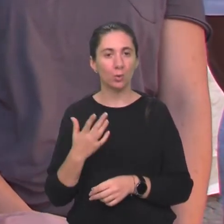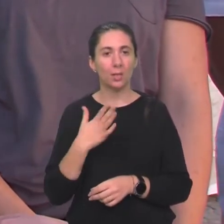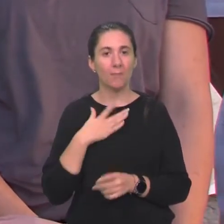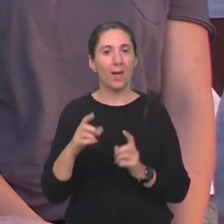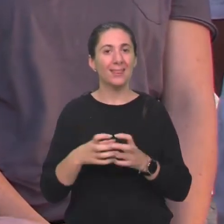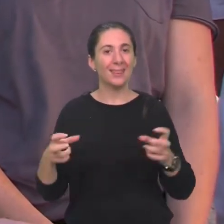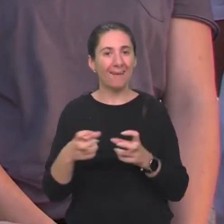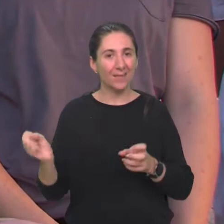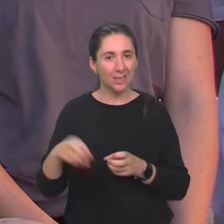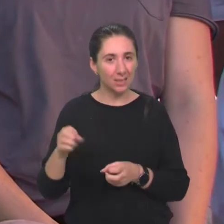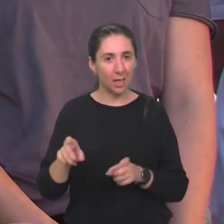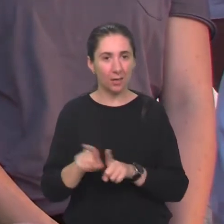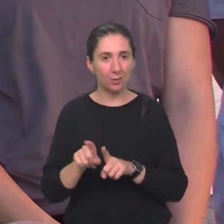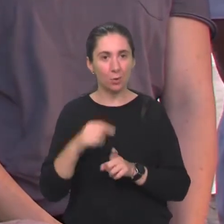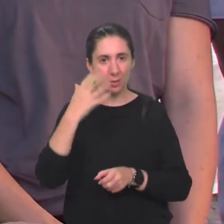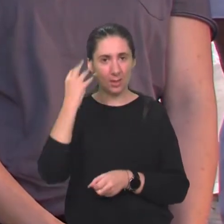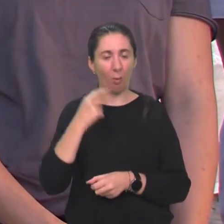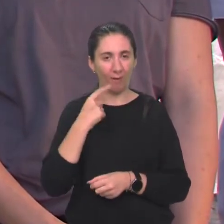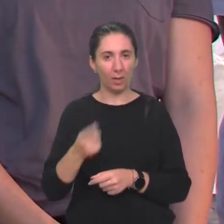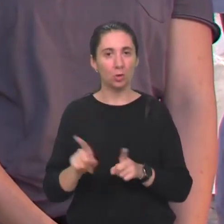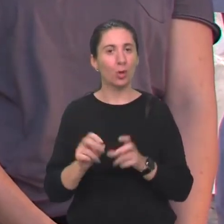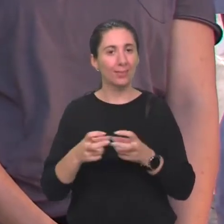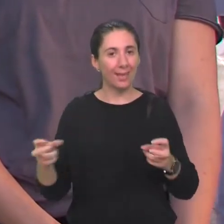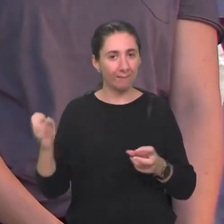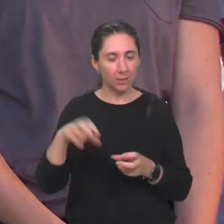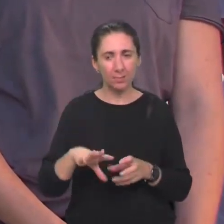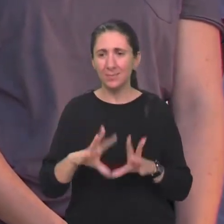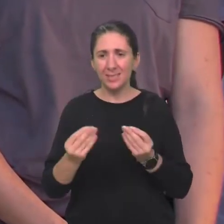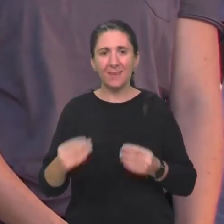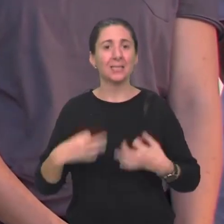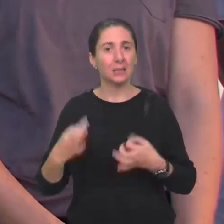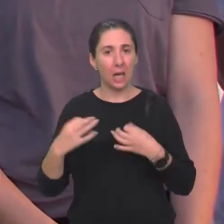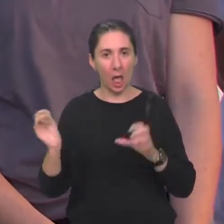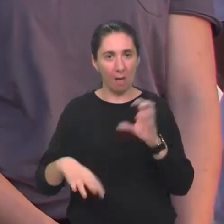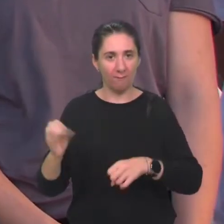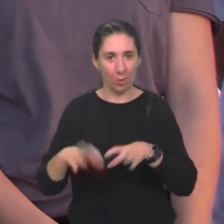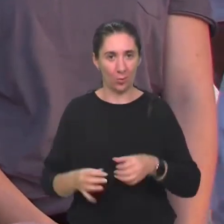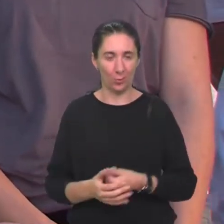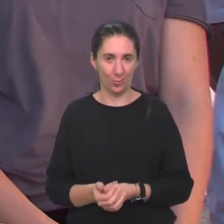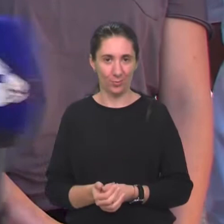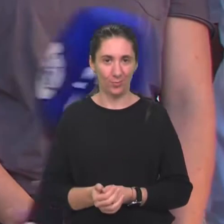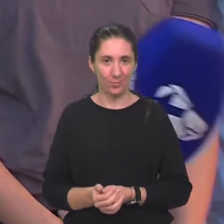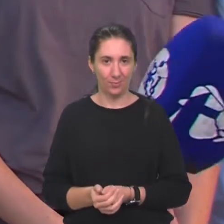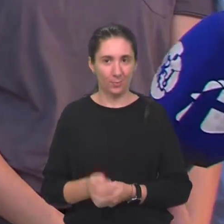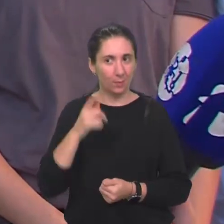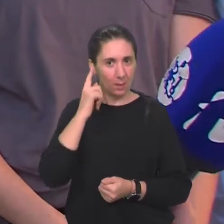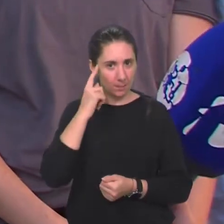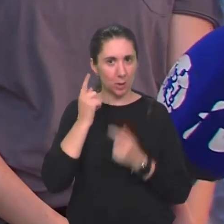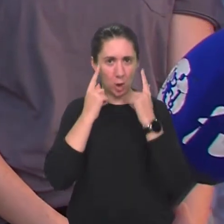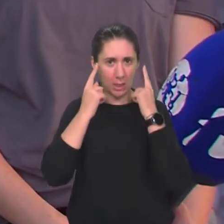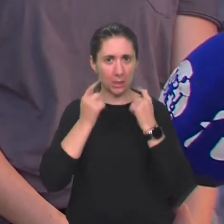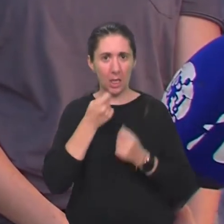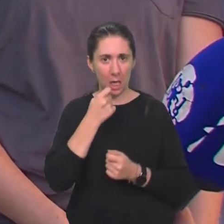i tikvice unutra. Isto sam zaborala reći. Svega zdravog. Misliš li da bi